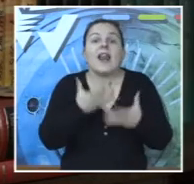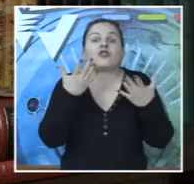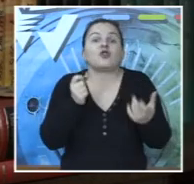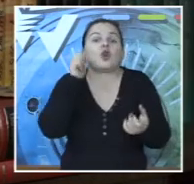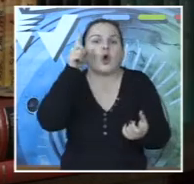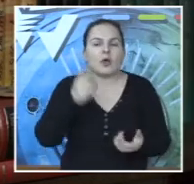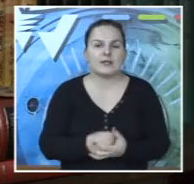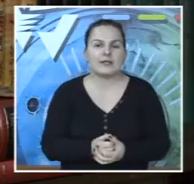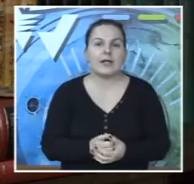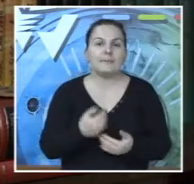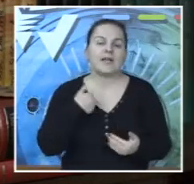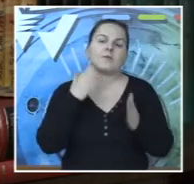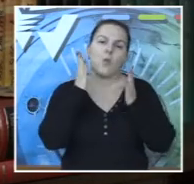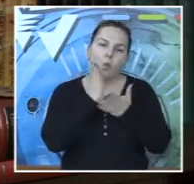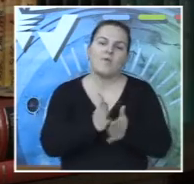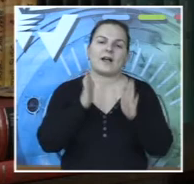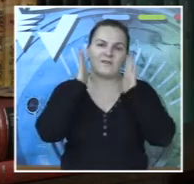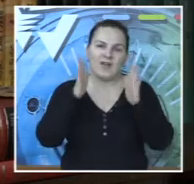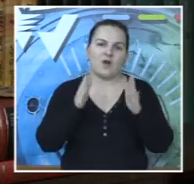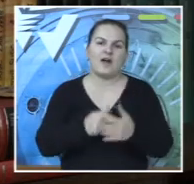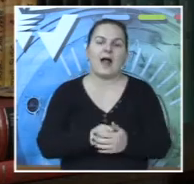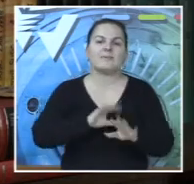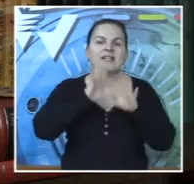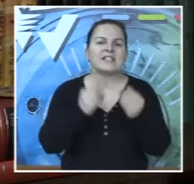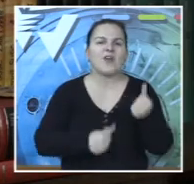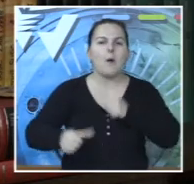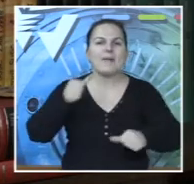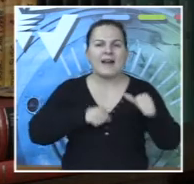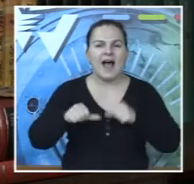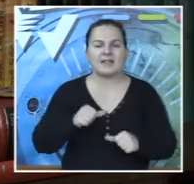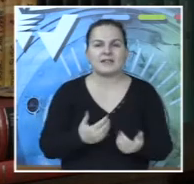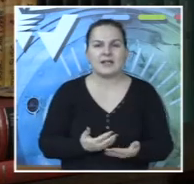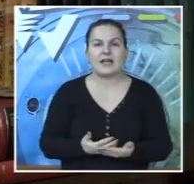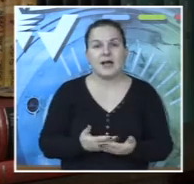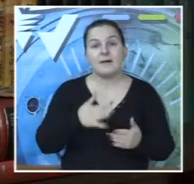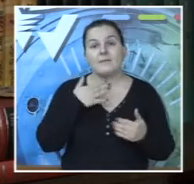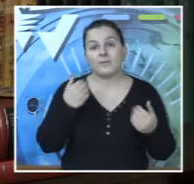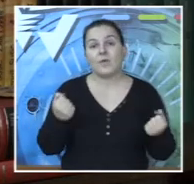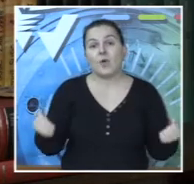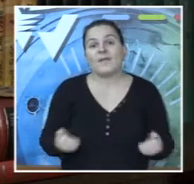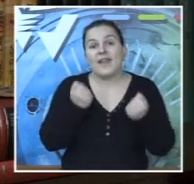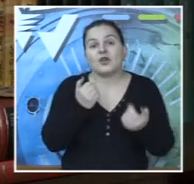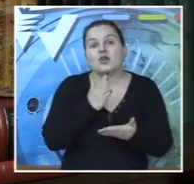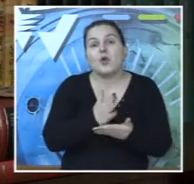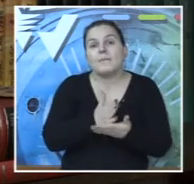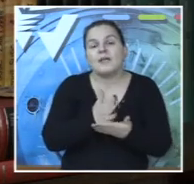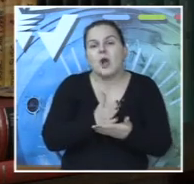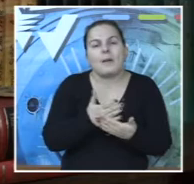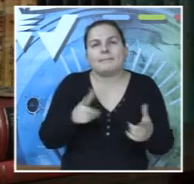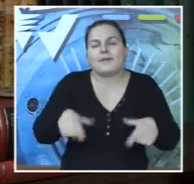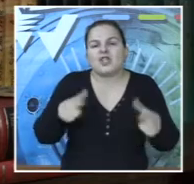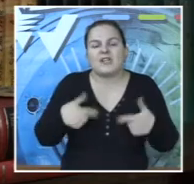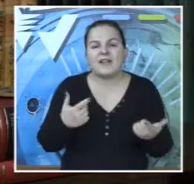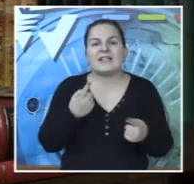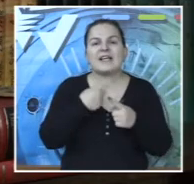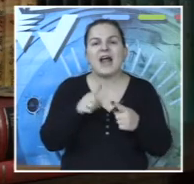će se nešto desiti. Nekako sam uvijek vjerovala. Sve te njegove operacije je zaista teško, teško